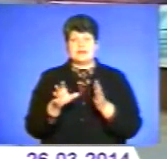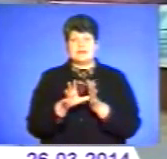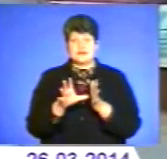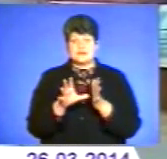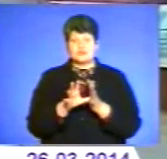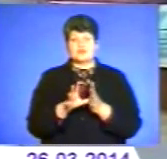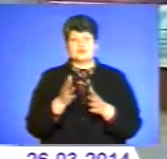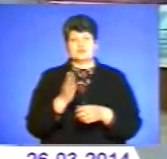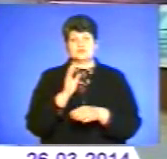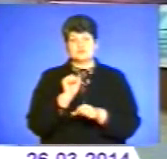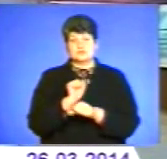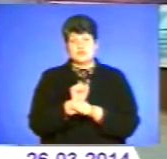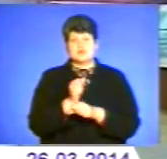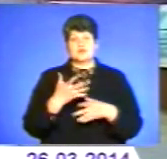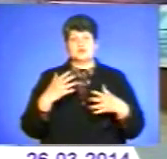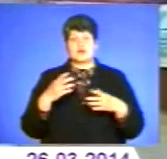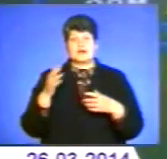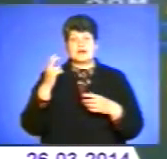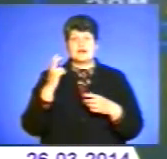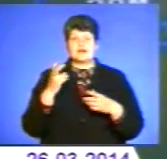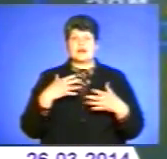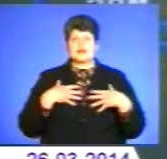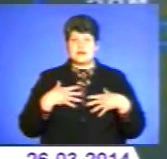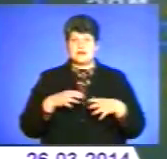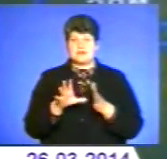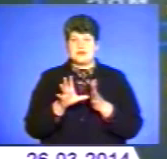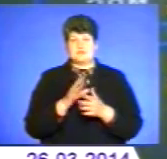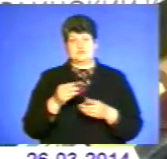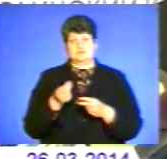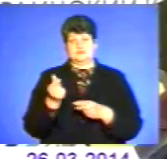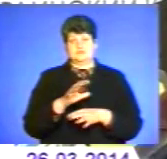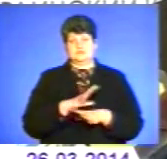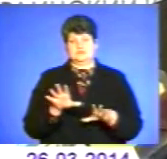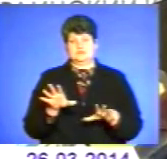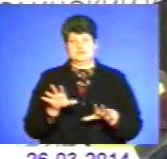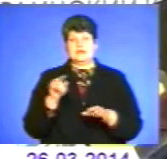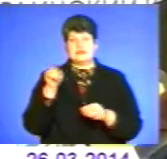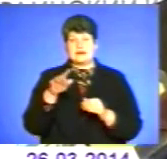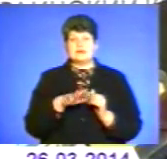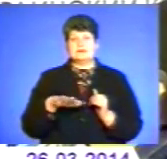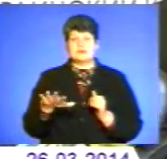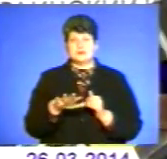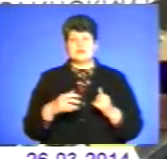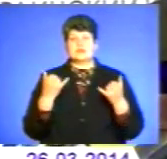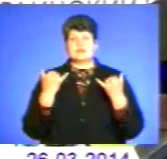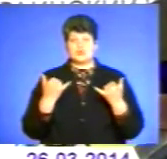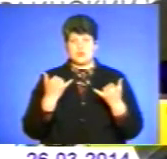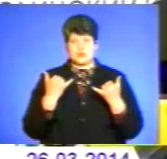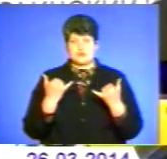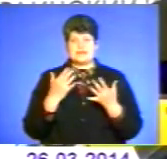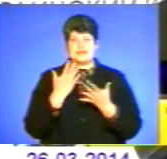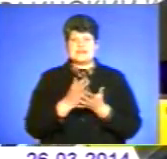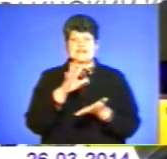якщо Крименерго та Севастопольенерго не розраховуватимуться. Та територія, на якій сьогодні є